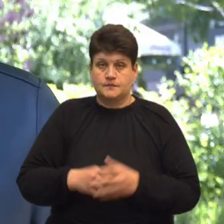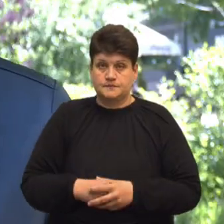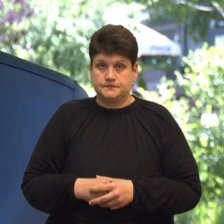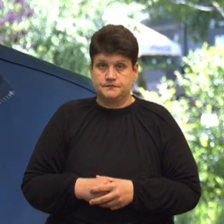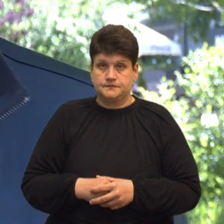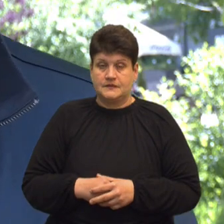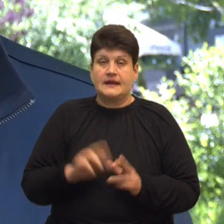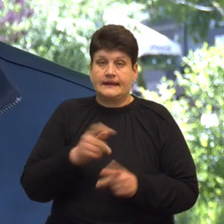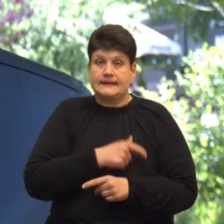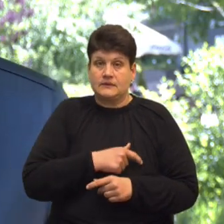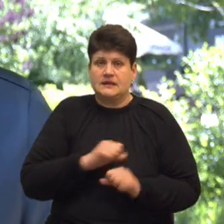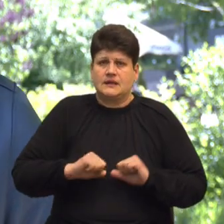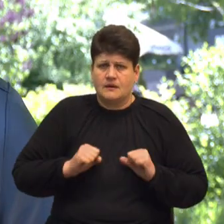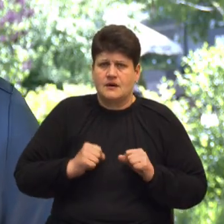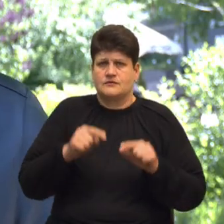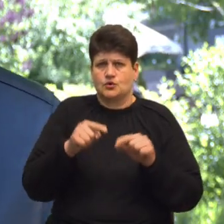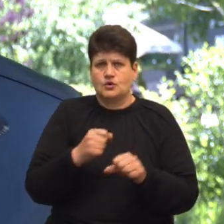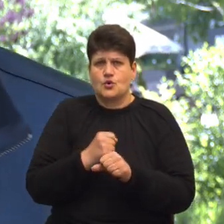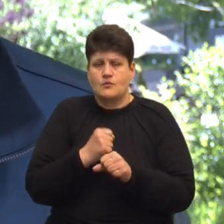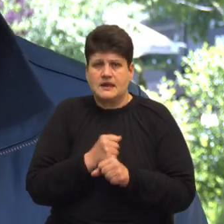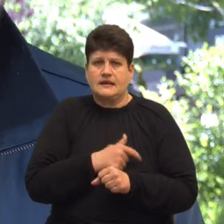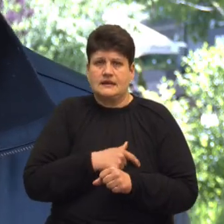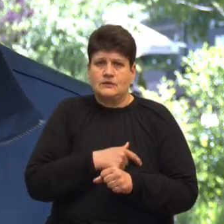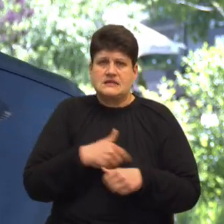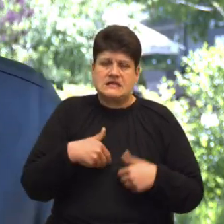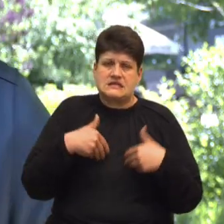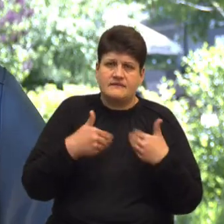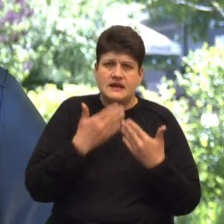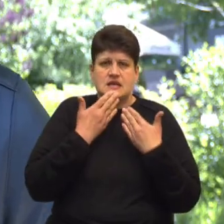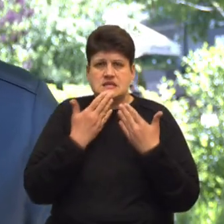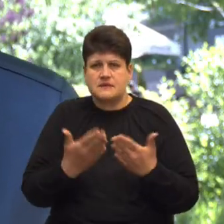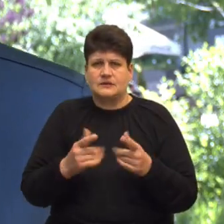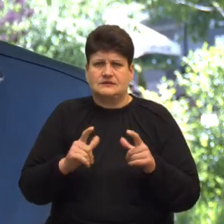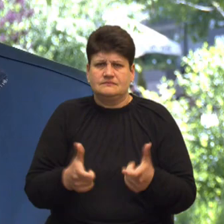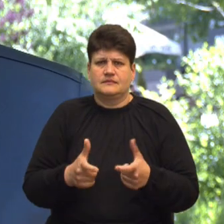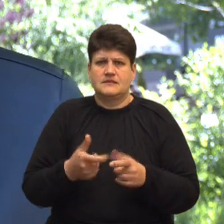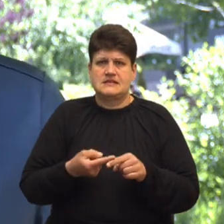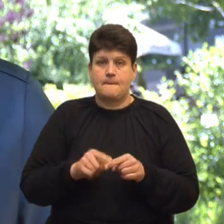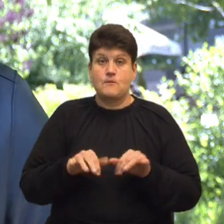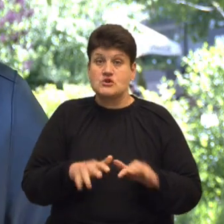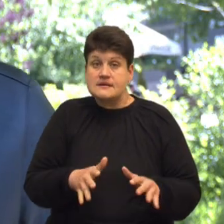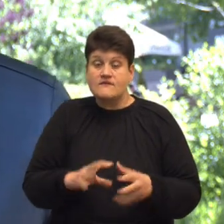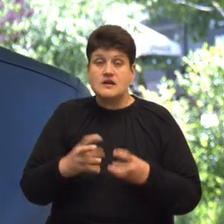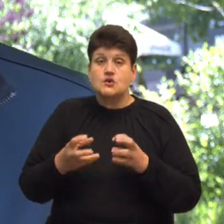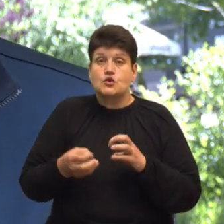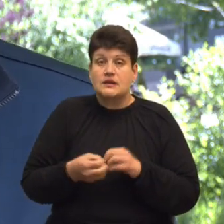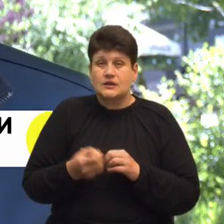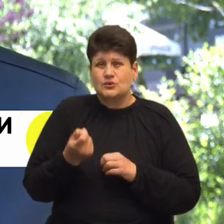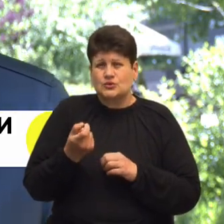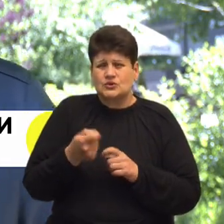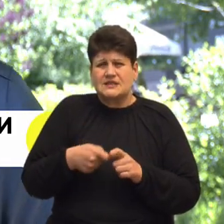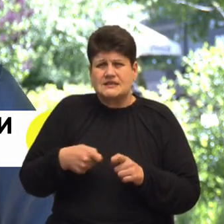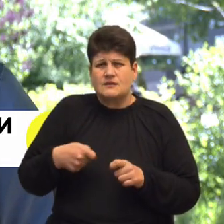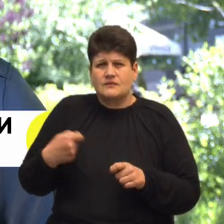Як депутат я намагався тоді робити і депутатські звернення, і депутатські запити, щоб якось заблокувати той процес. Але в результаті хоча б трошки загальмувати